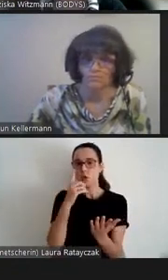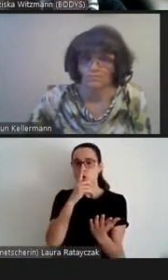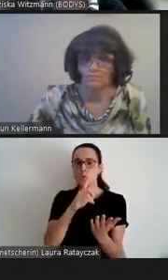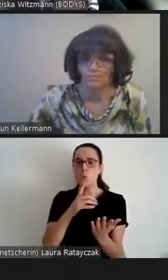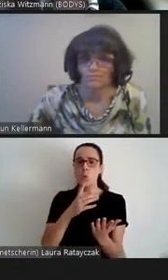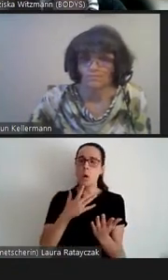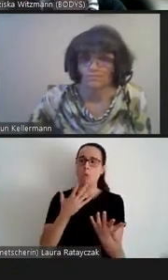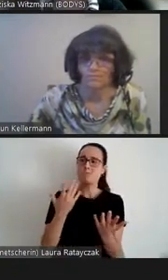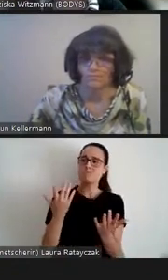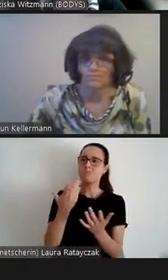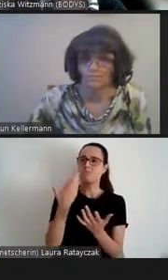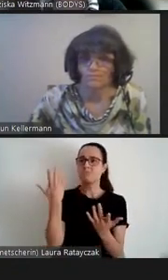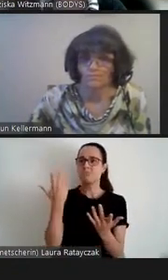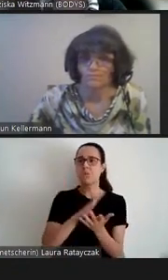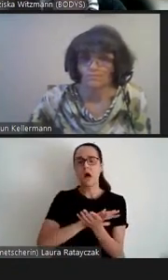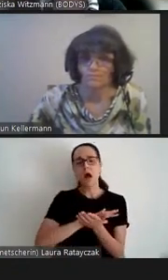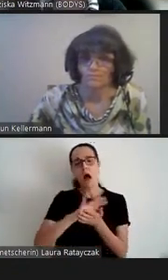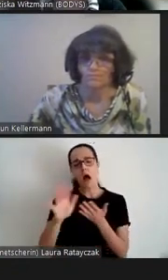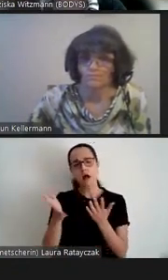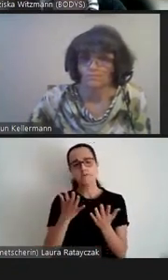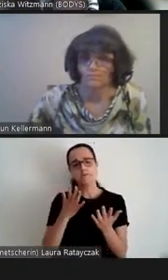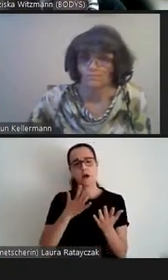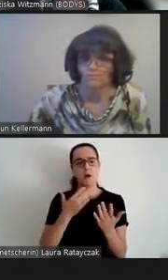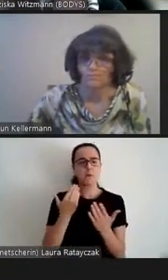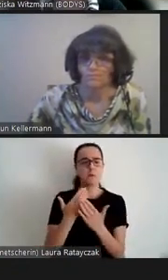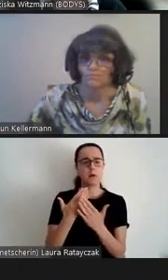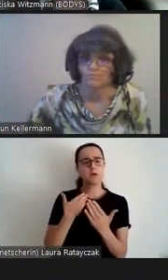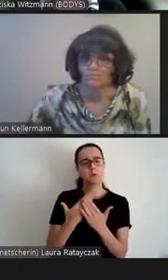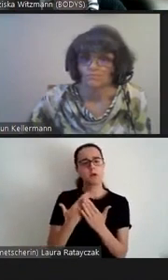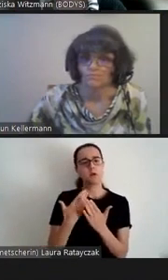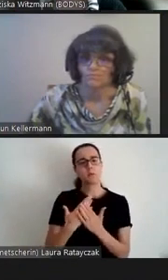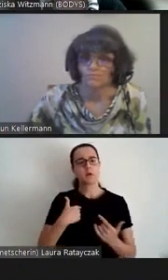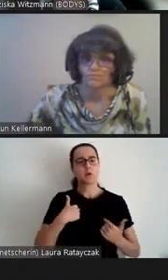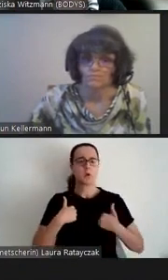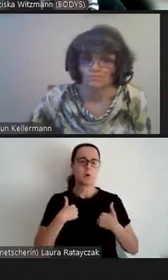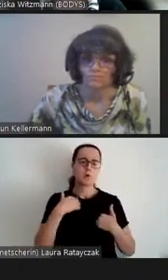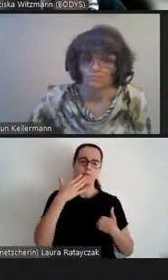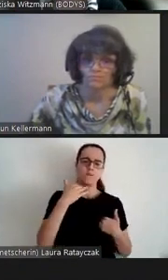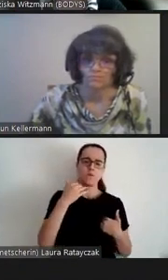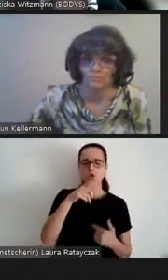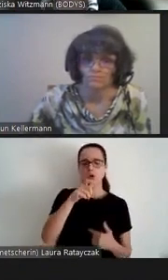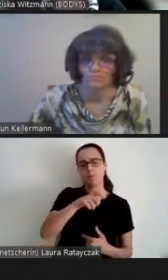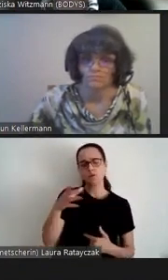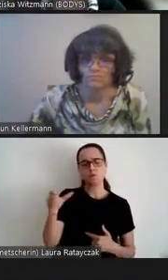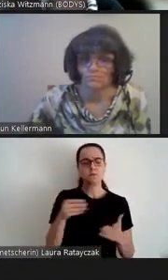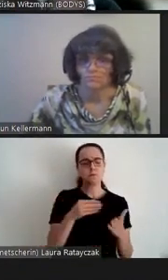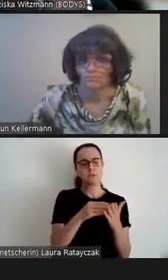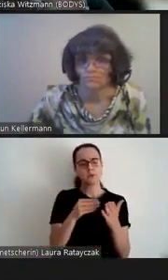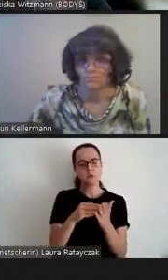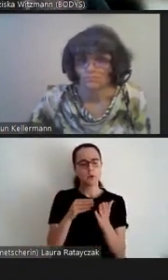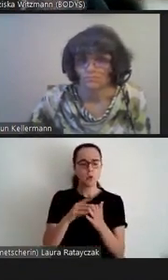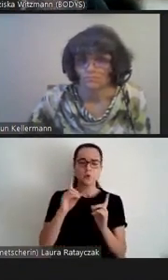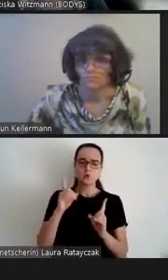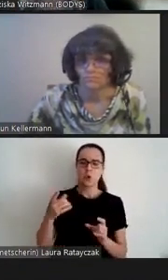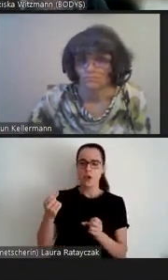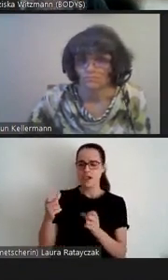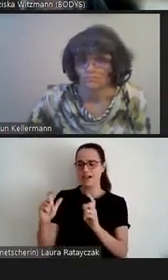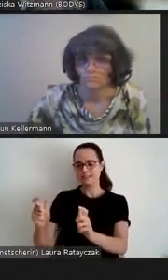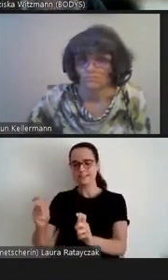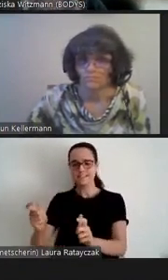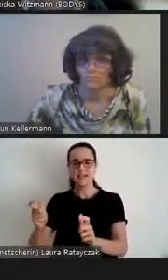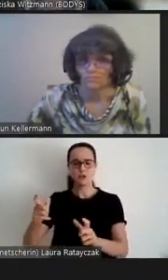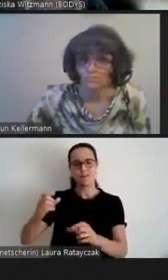spricht, also Menschen mit Behinderung in gesellschaftliche